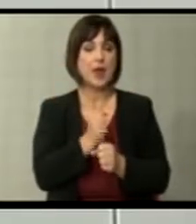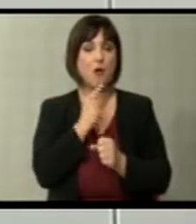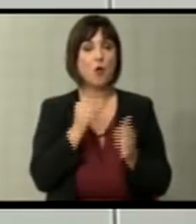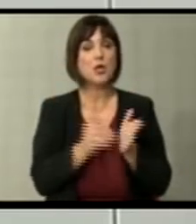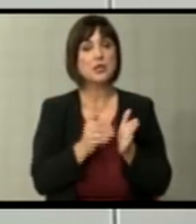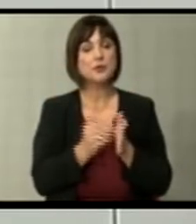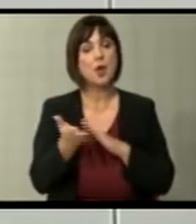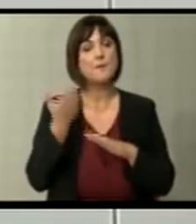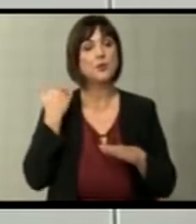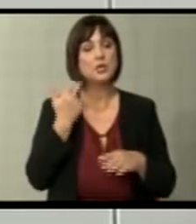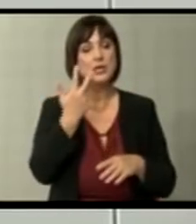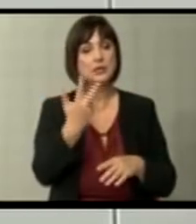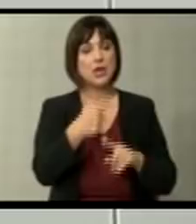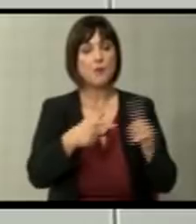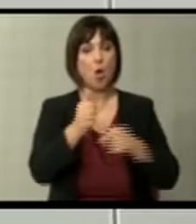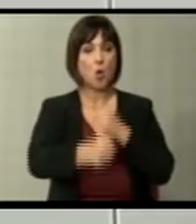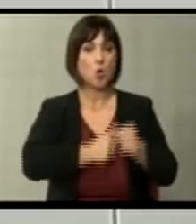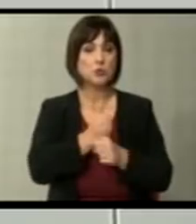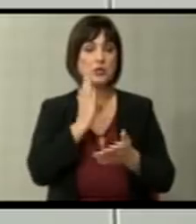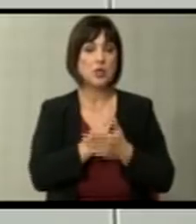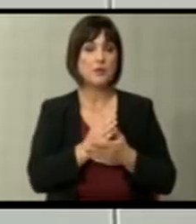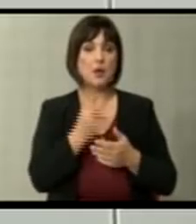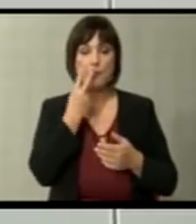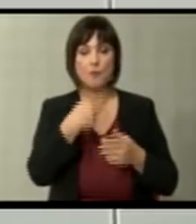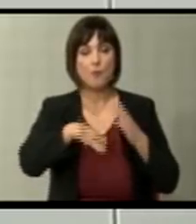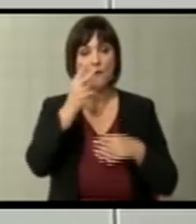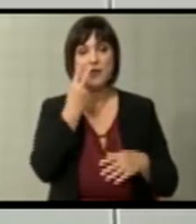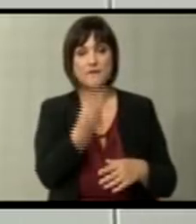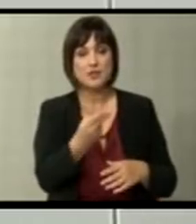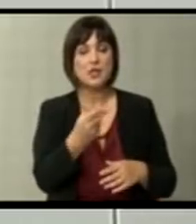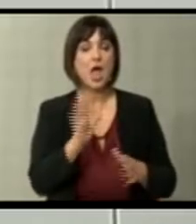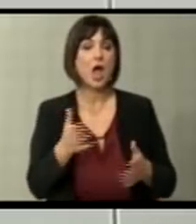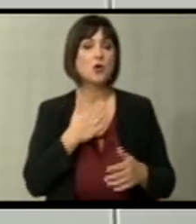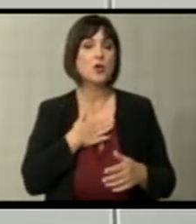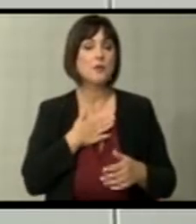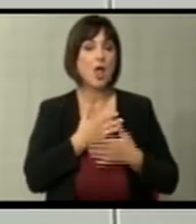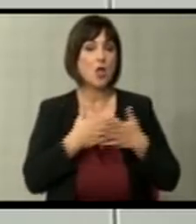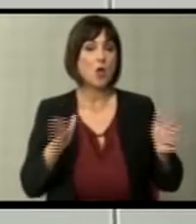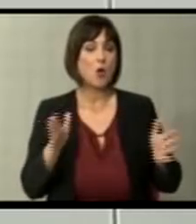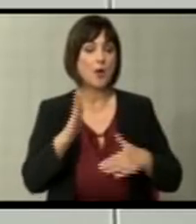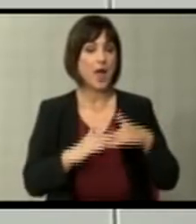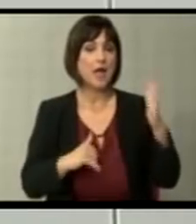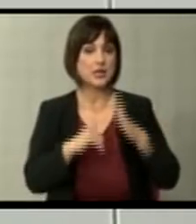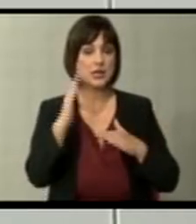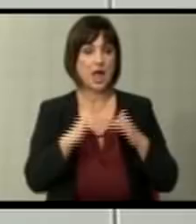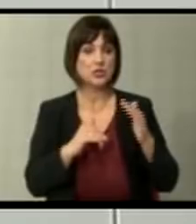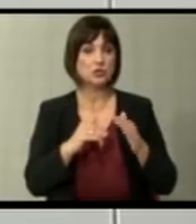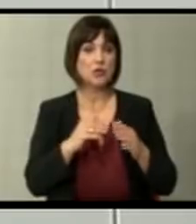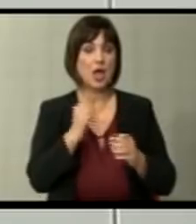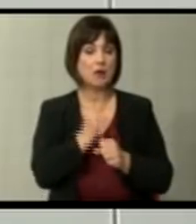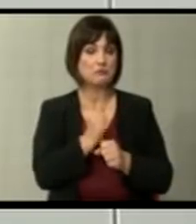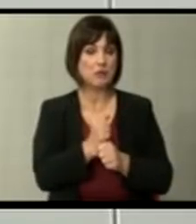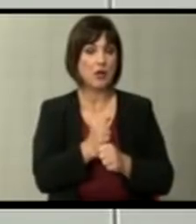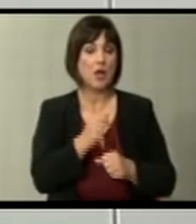требаше во изминате 3,5 години да бидат повидливи и ако има енормни градежни зафати,